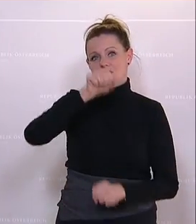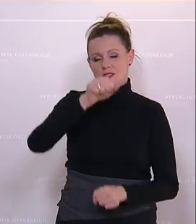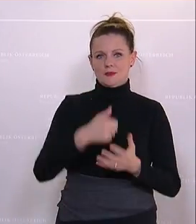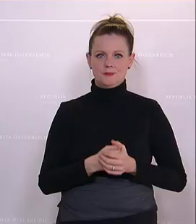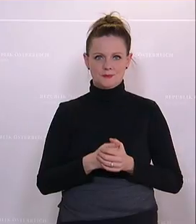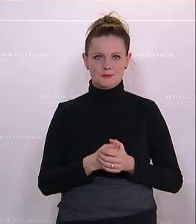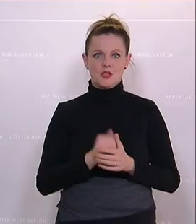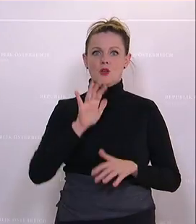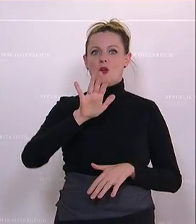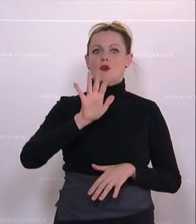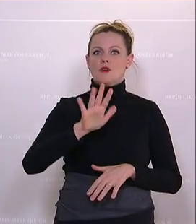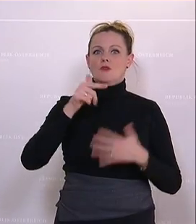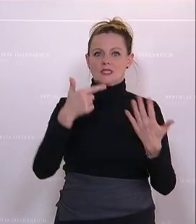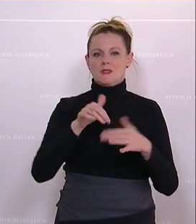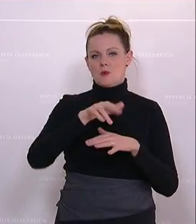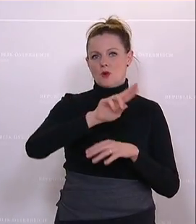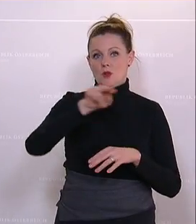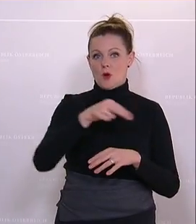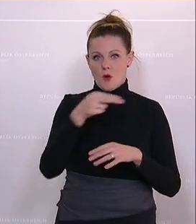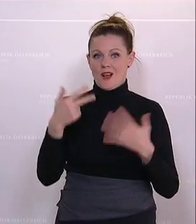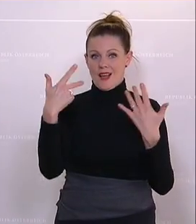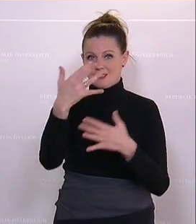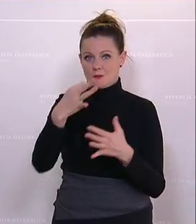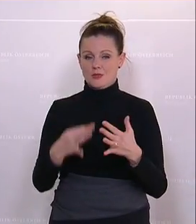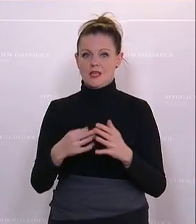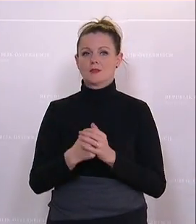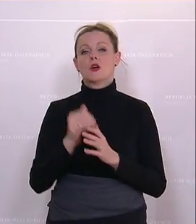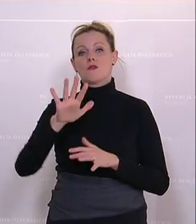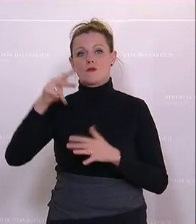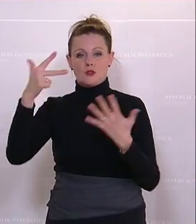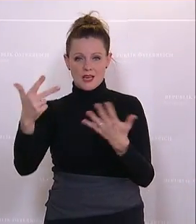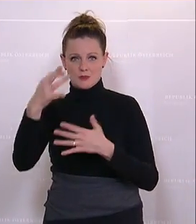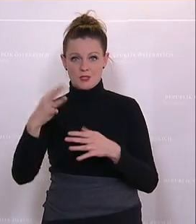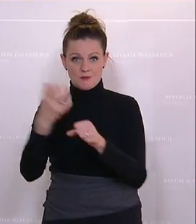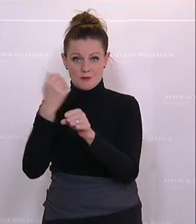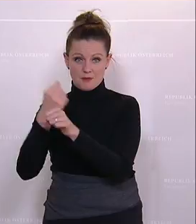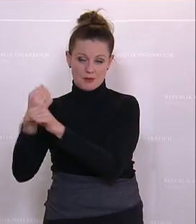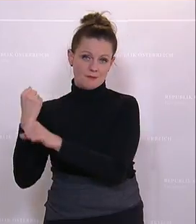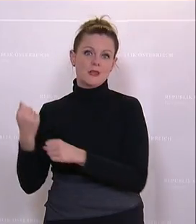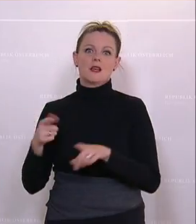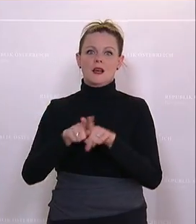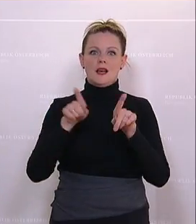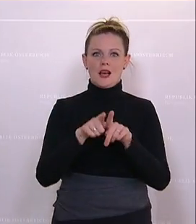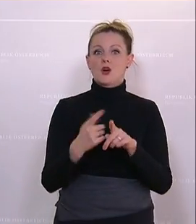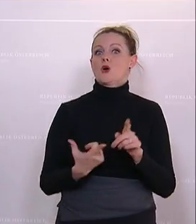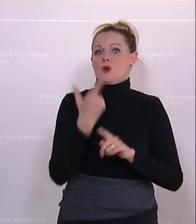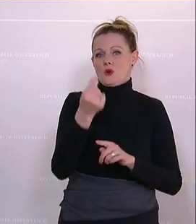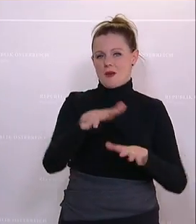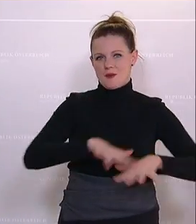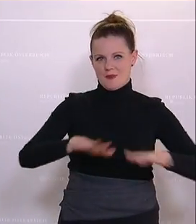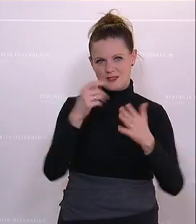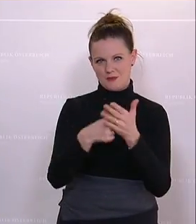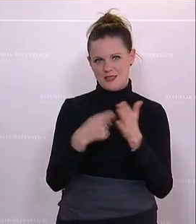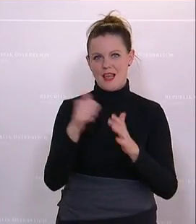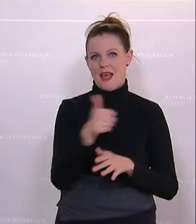75 Millionen Euro soll beim erstmaligen Erreichen von 80 Prozent, beim erstmaligen Erreichen von 85 Prozent im Rahmen einer zweiter Schützung, in Höhe des doppelten Basisbetrags